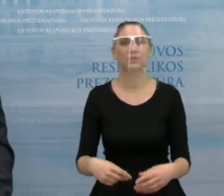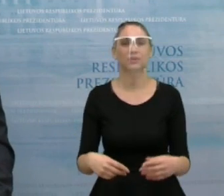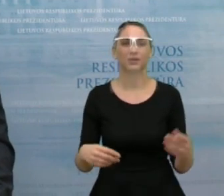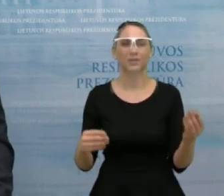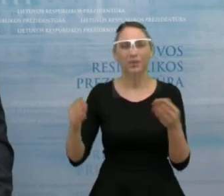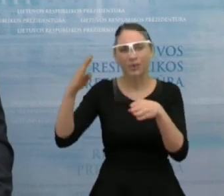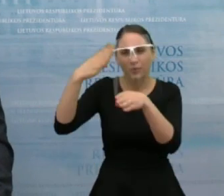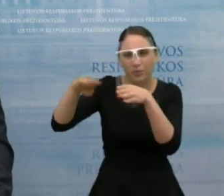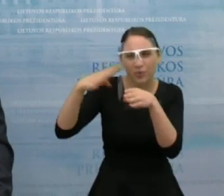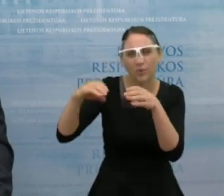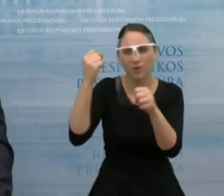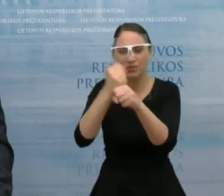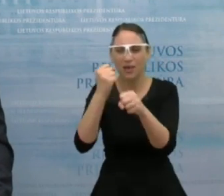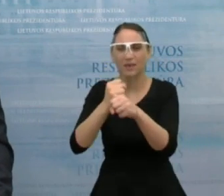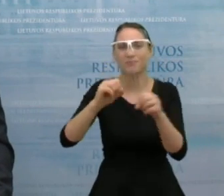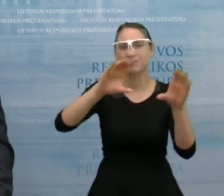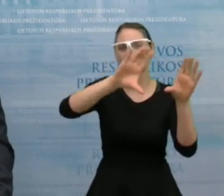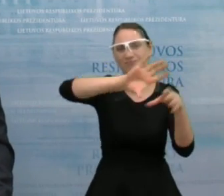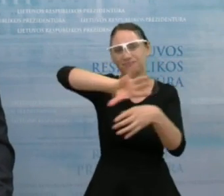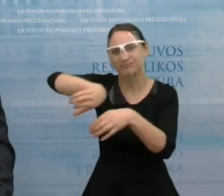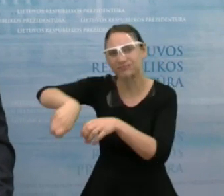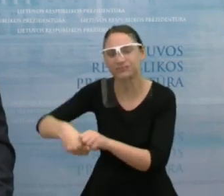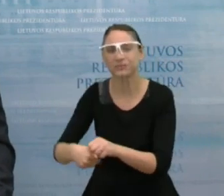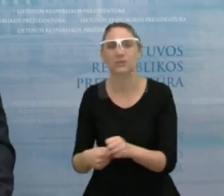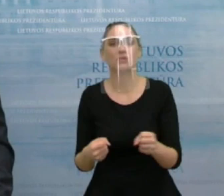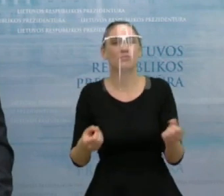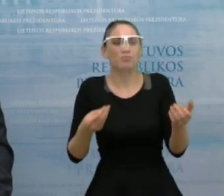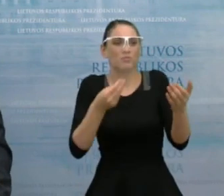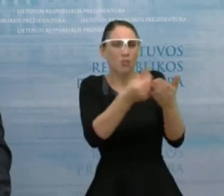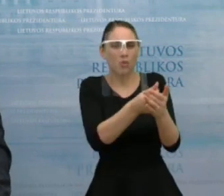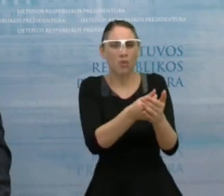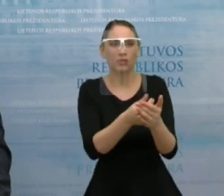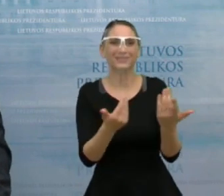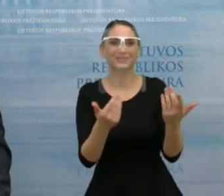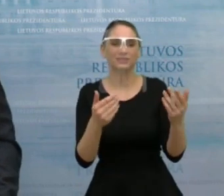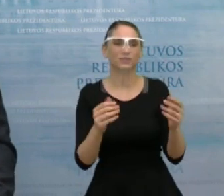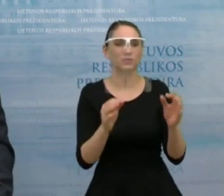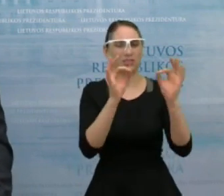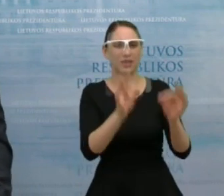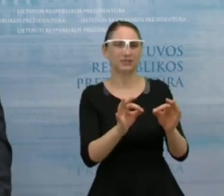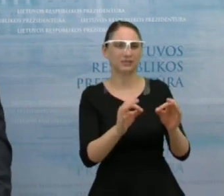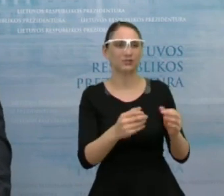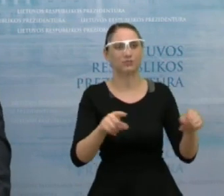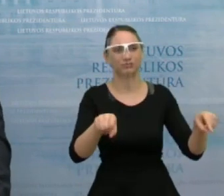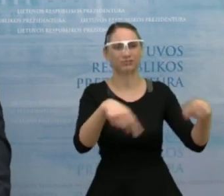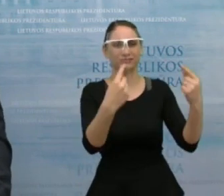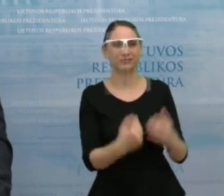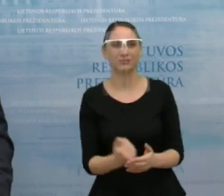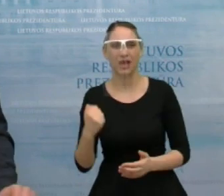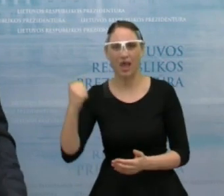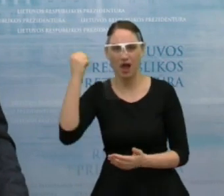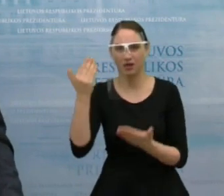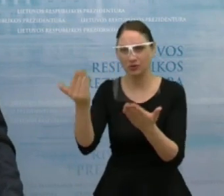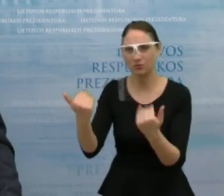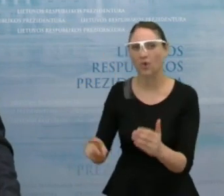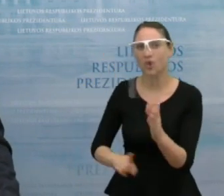mažinimo priemonių ir mokestinio teisingumo didinimą. Dėkui, Simonai ir kolegos, galbūt turėtumėte